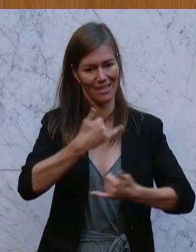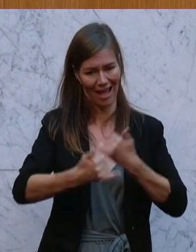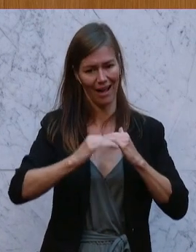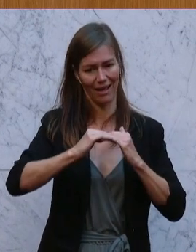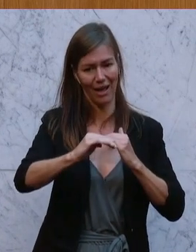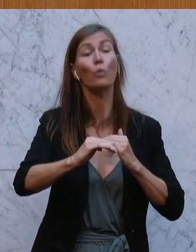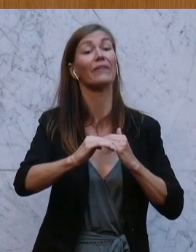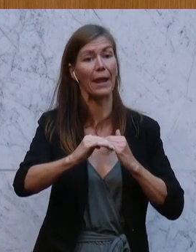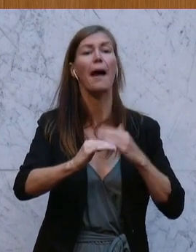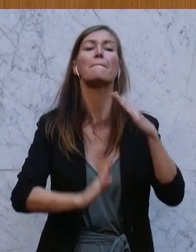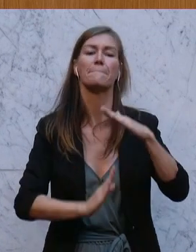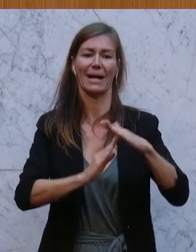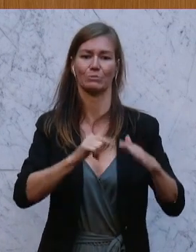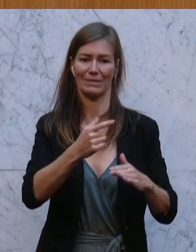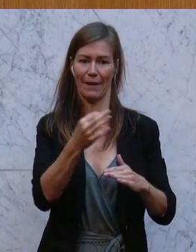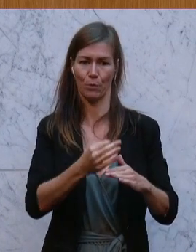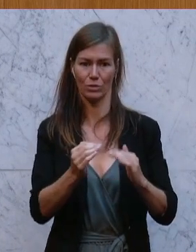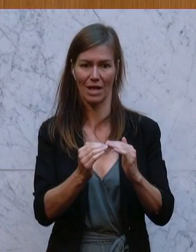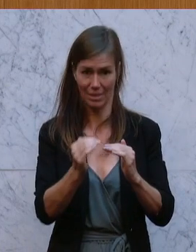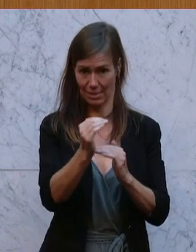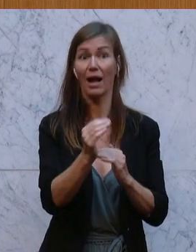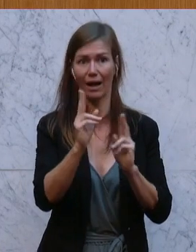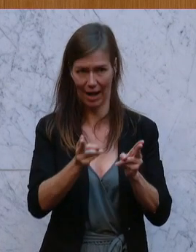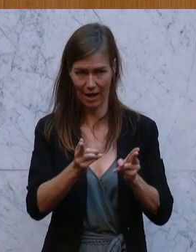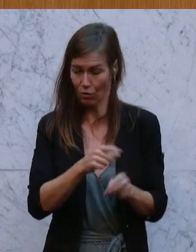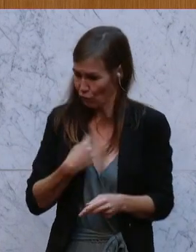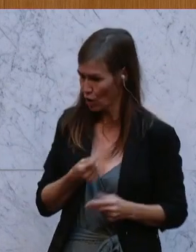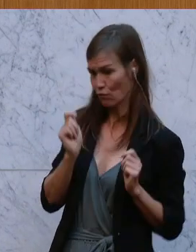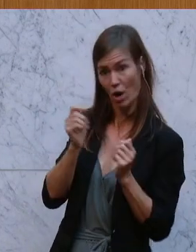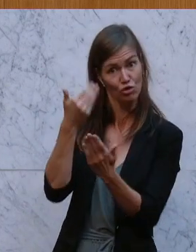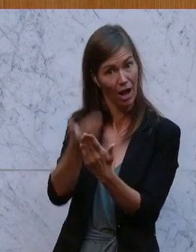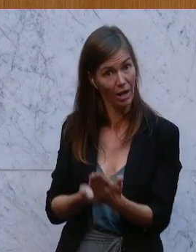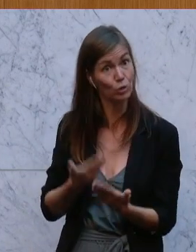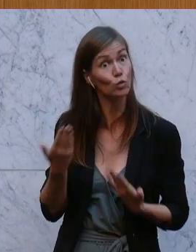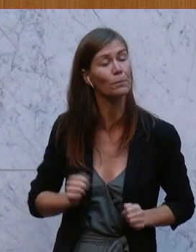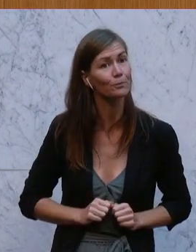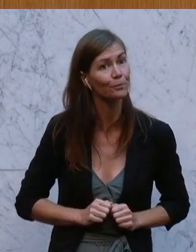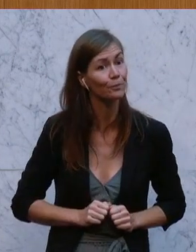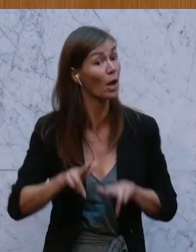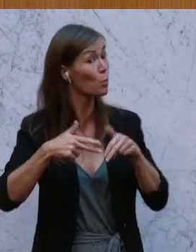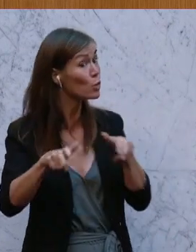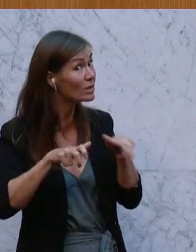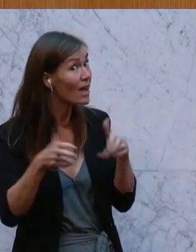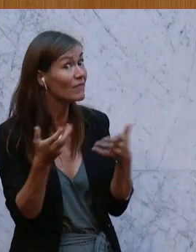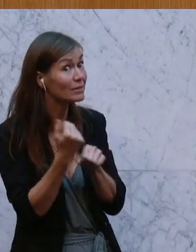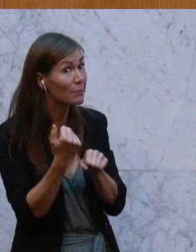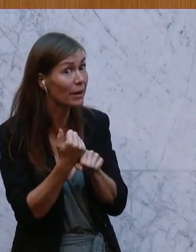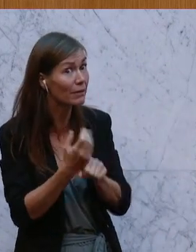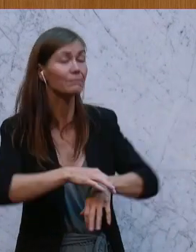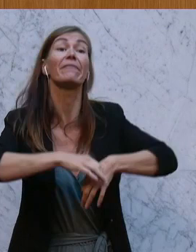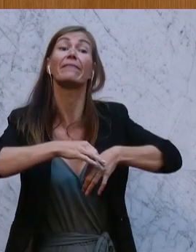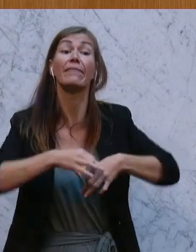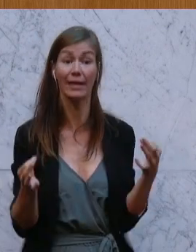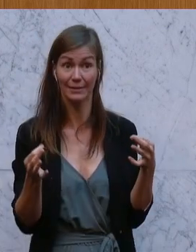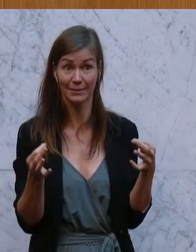Prozent erhöht werden dürfen. Das ist unser Modell. Was ist passiert? Die Bundesregierung hat gar nichts gemacht. Die